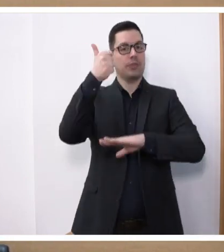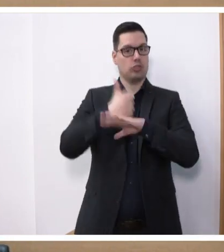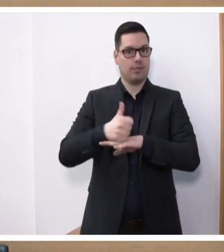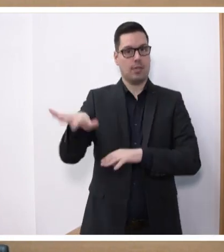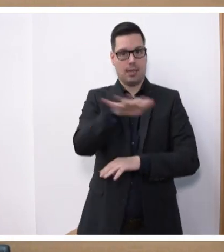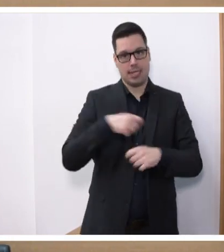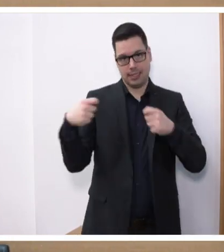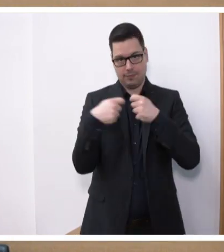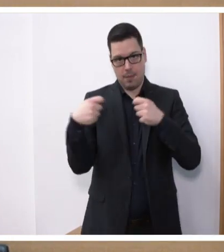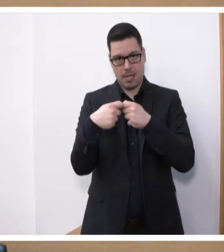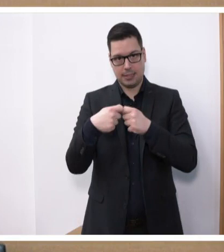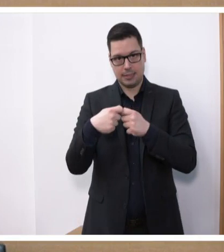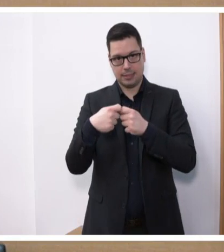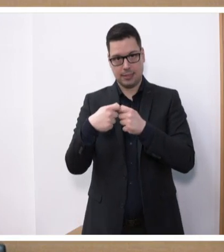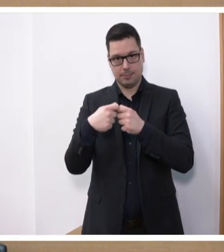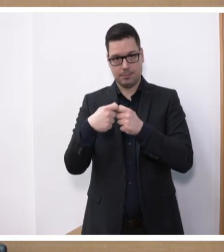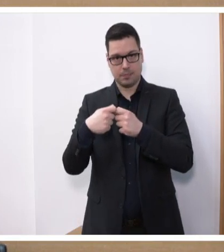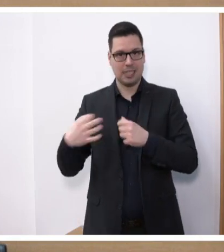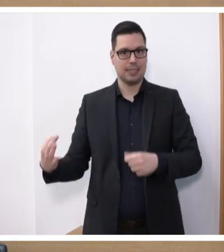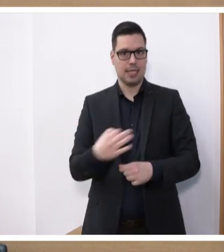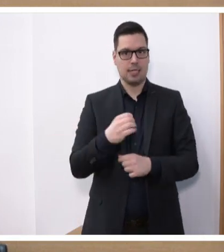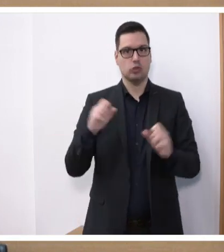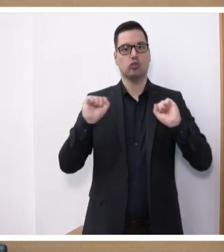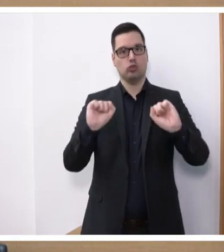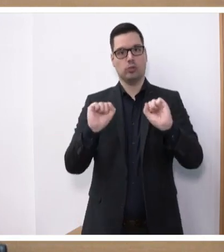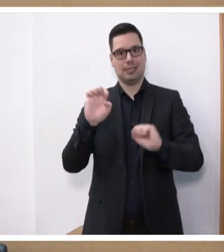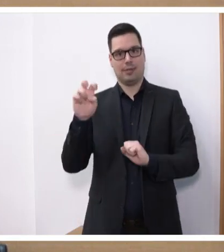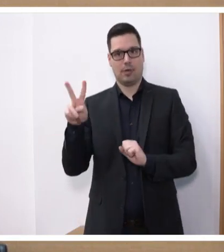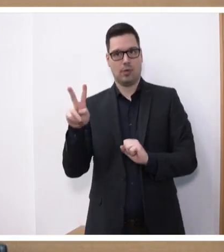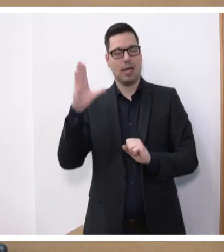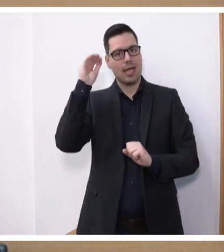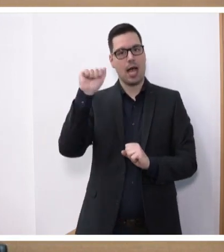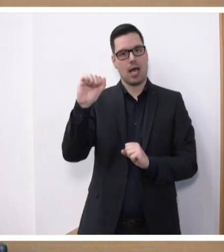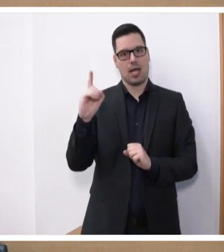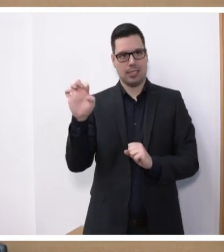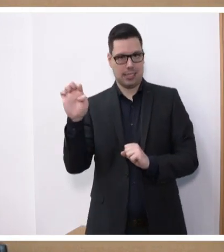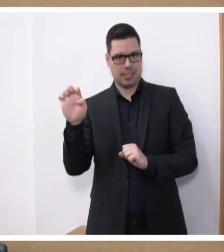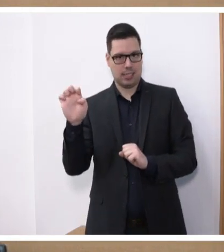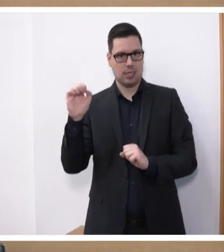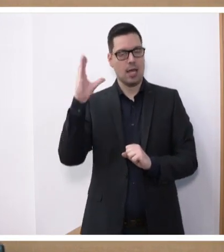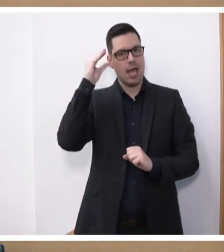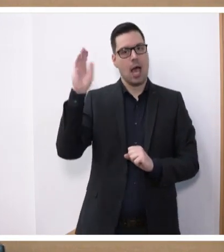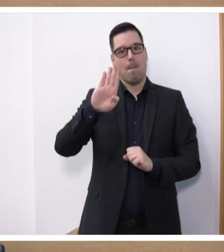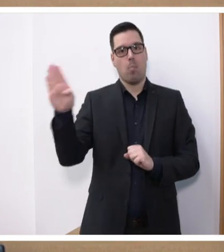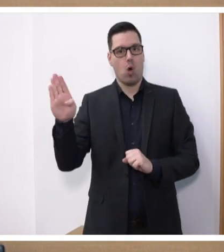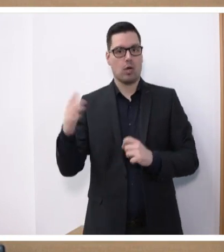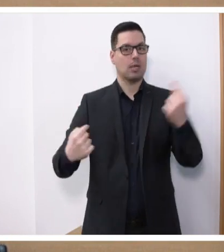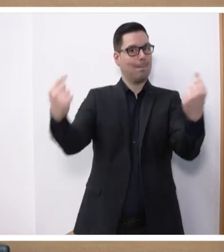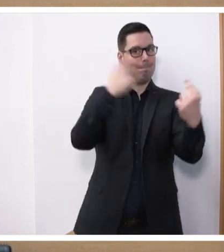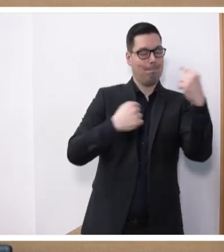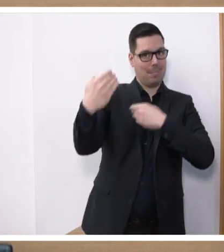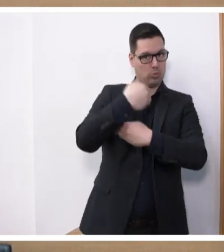Landesverbandes Saarwaldschutz e.V., Herrn Staatssekretär a.D. Klaus Borger sowie eine Besuchergruppe mit